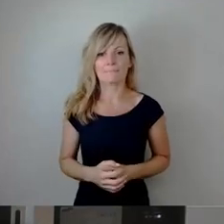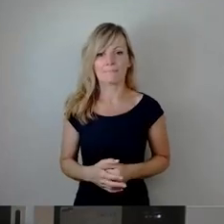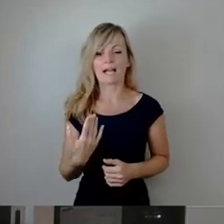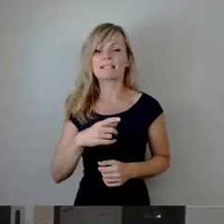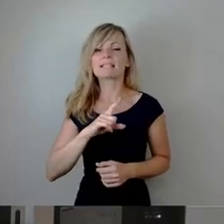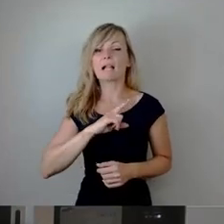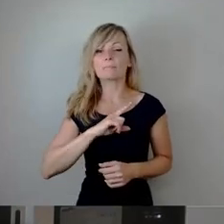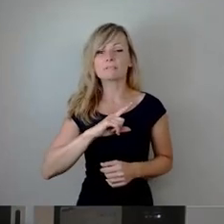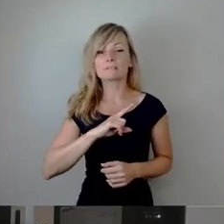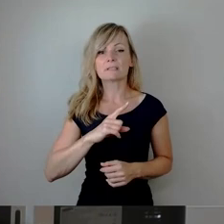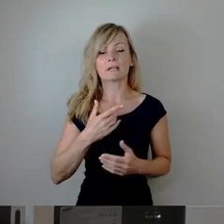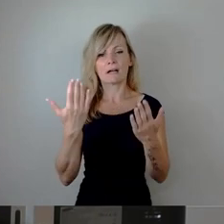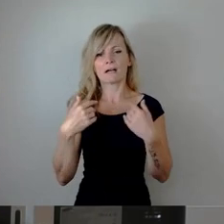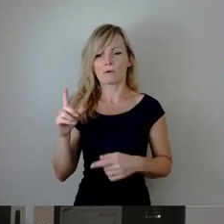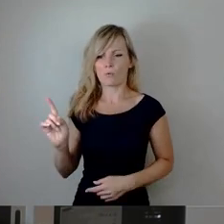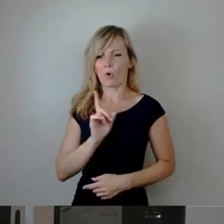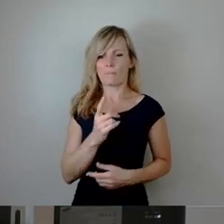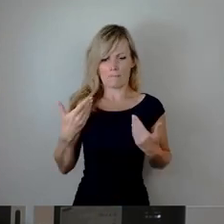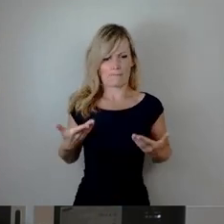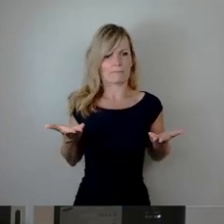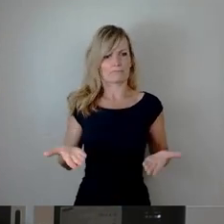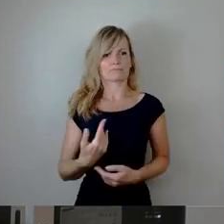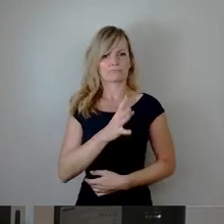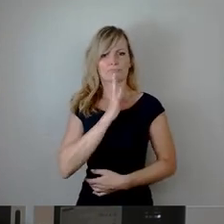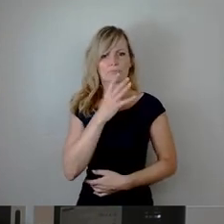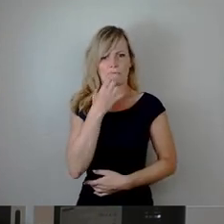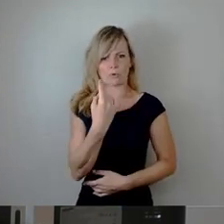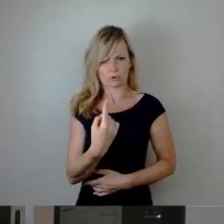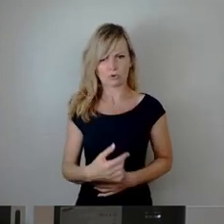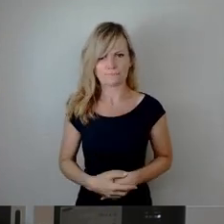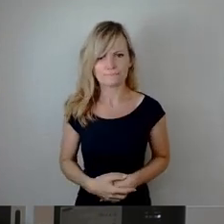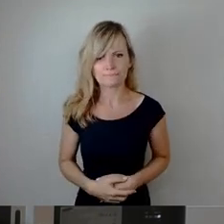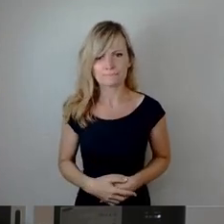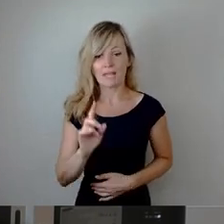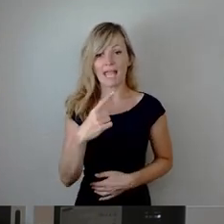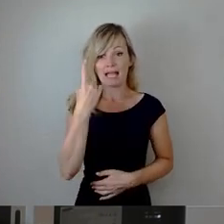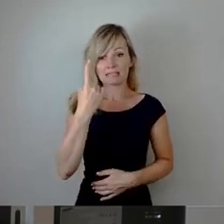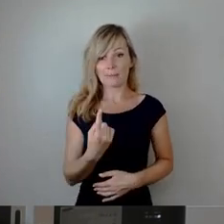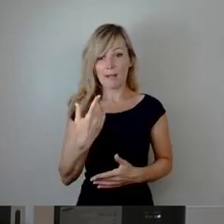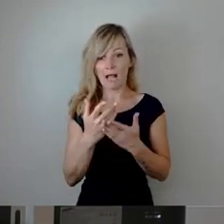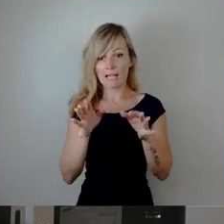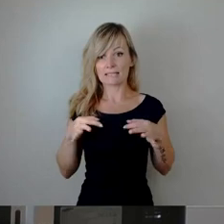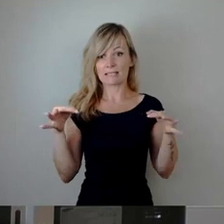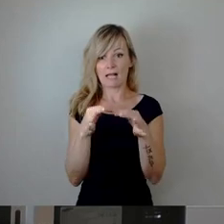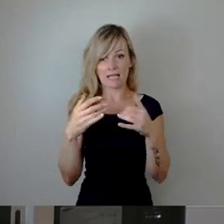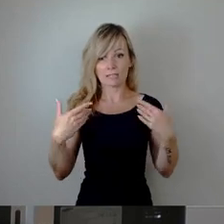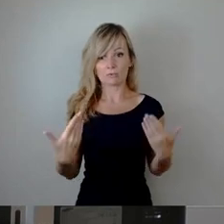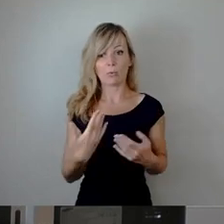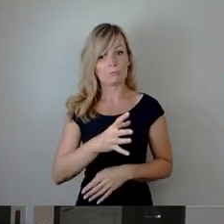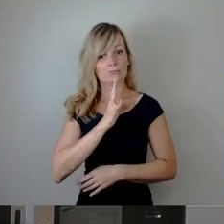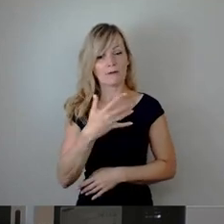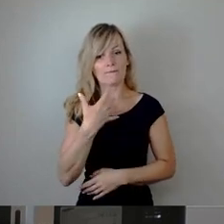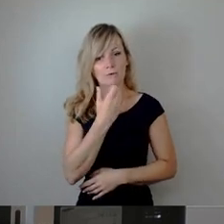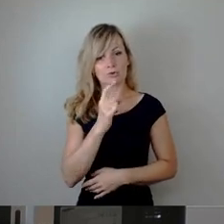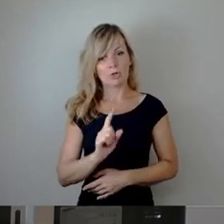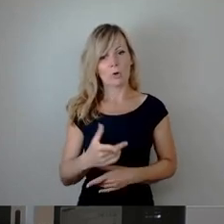von vorn zu reden. Da ich das jetzt hier zum ersten Mal in diesem Saal tue, noch die Gelegenheit nutzen möchte,